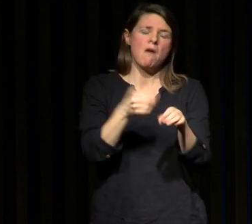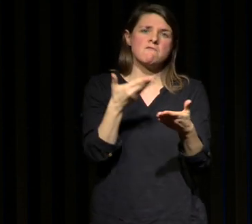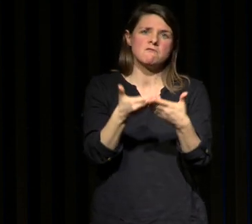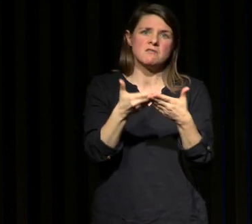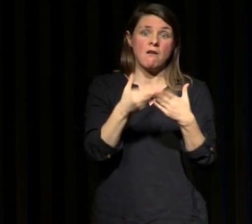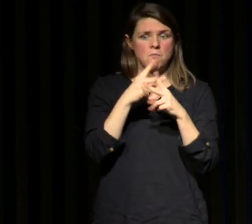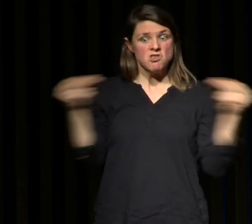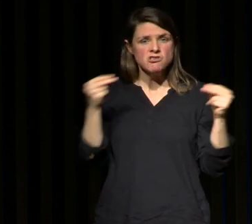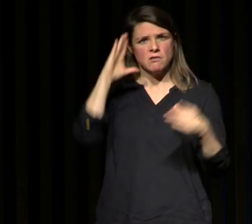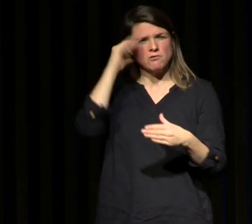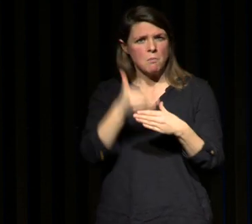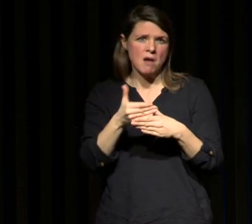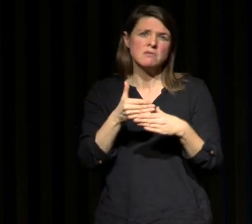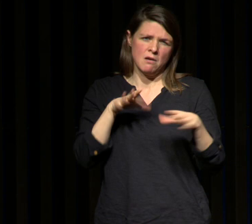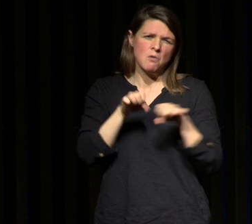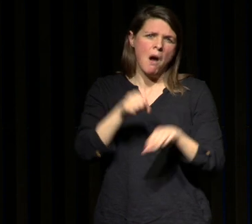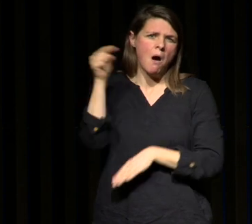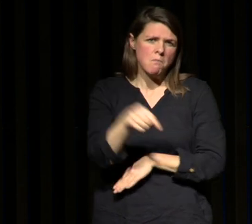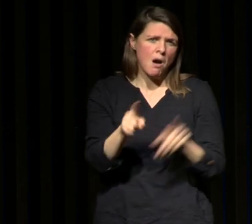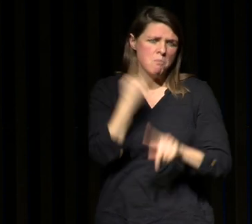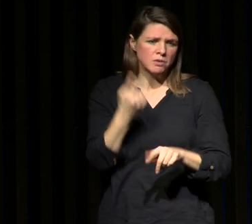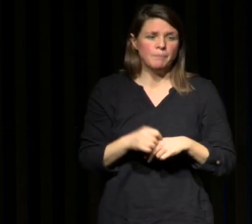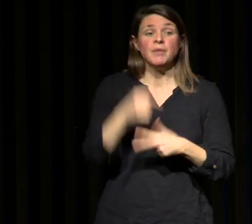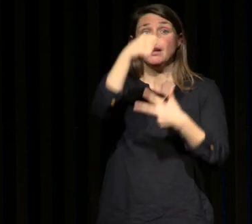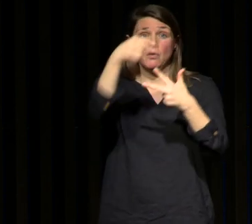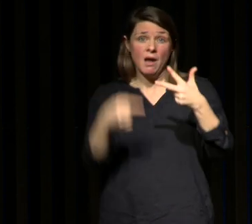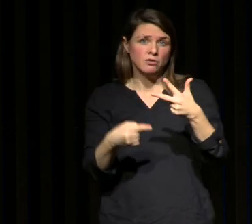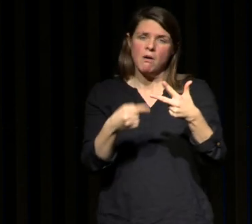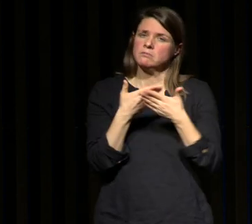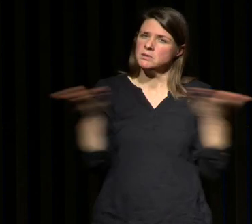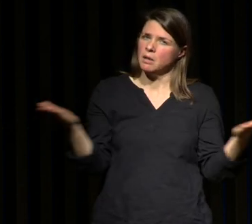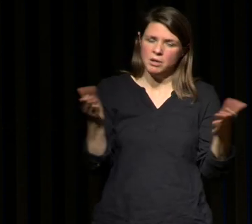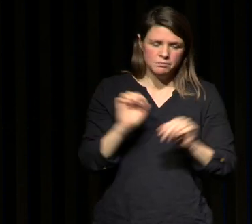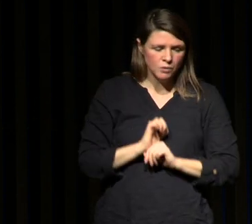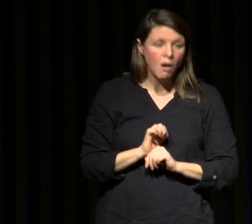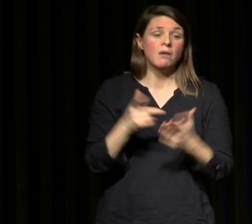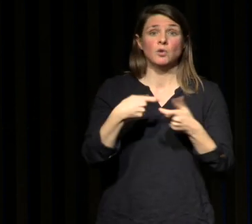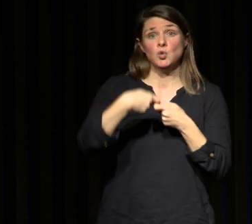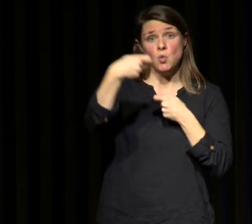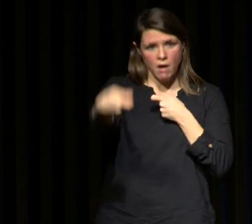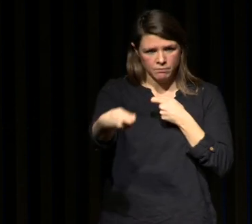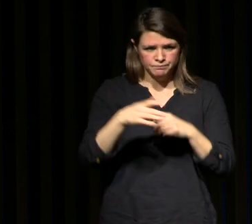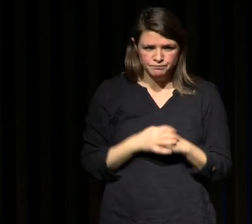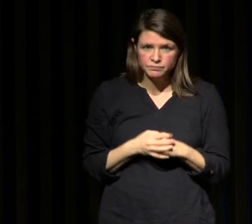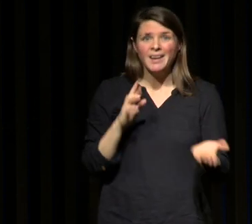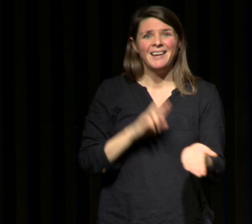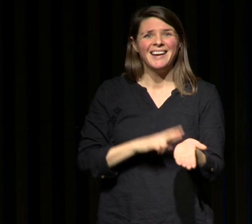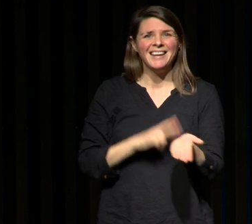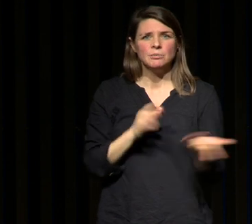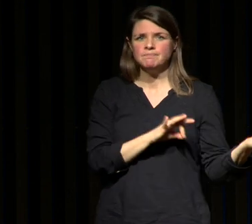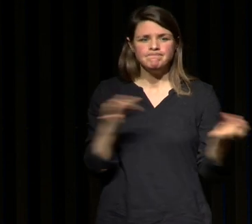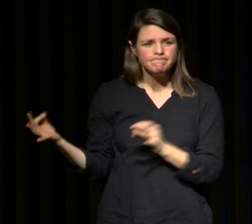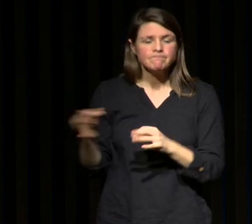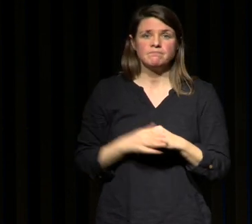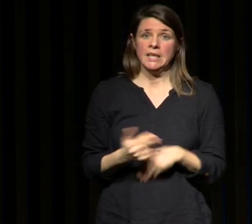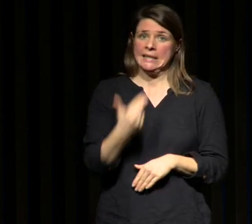son hygiène de sommeil et donc l'hygiène de sommeil répond à 3 grandes règles très simples une notion de durée une notion de rythmicité une